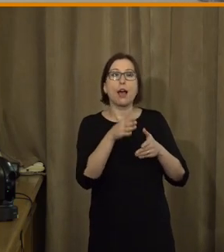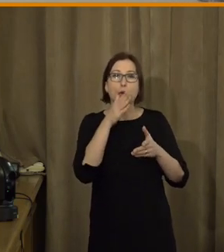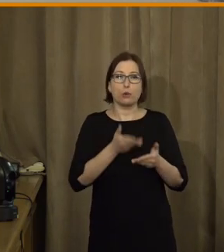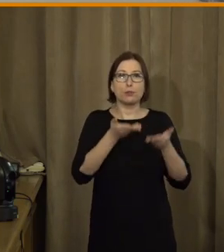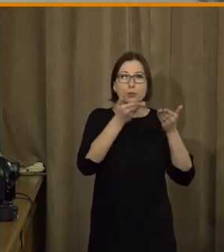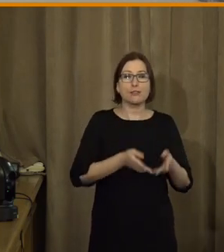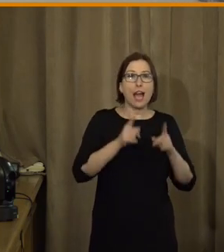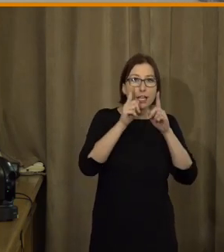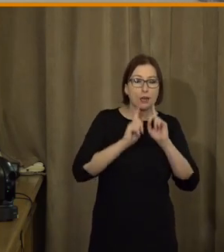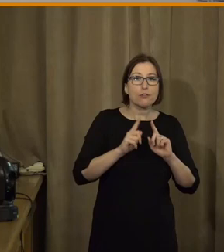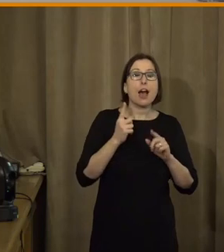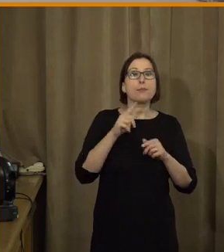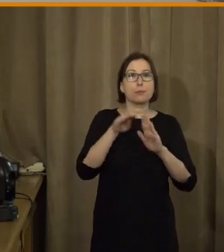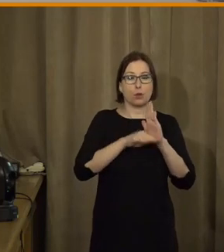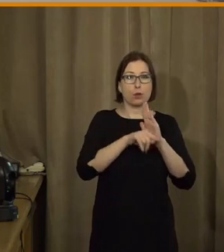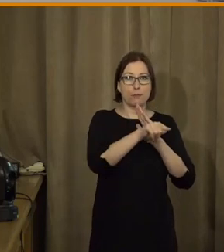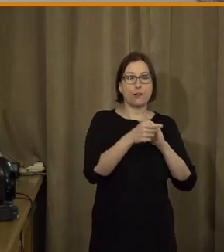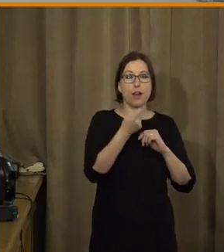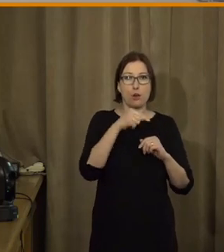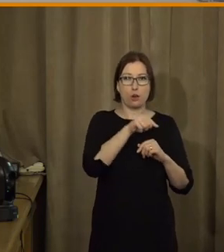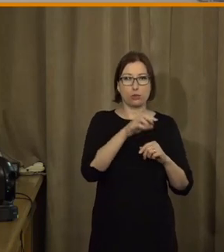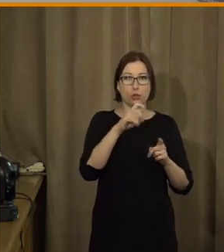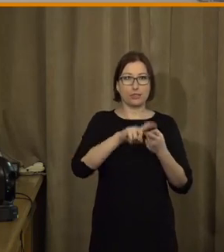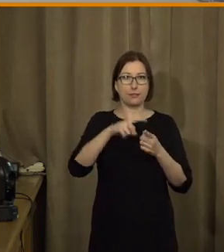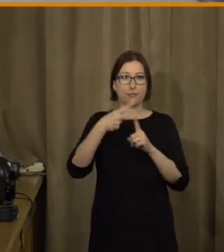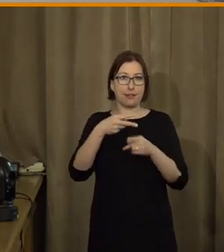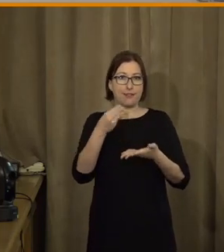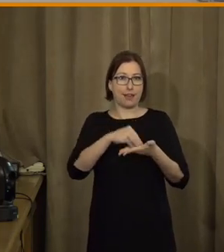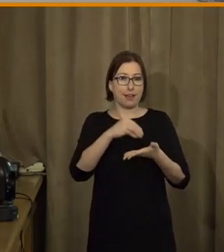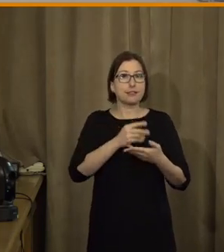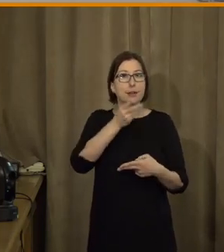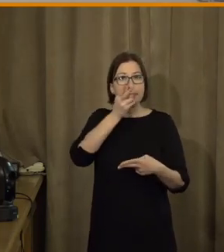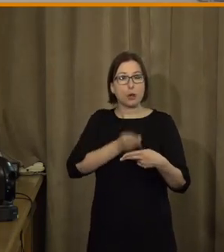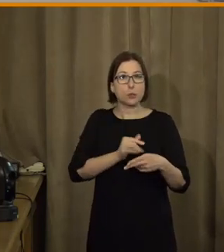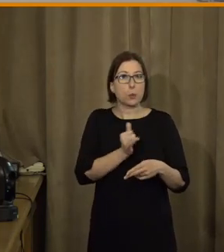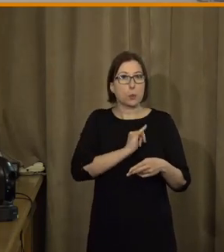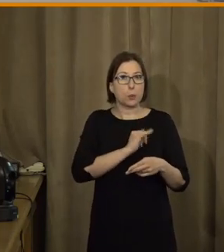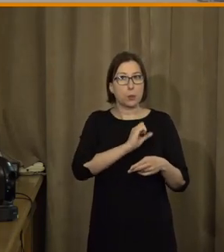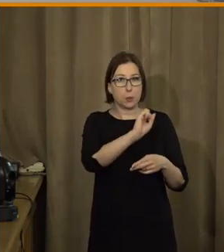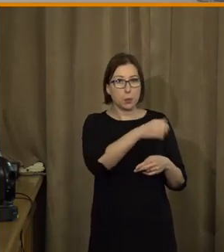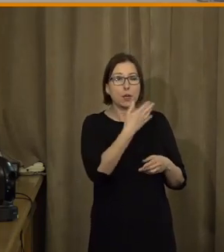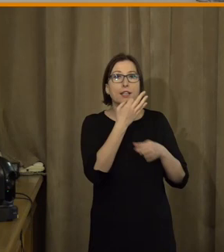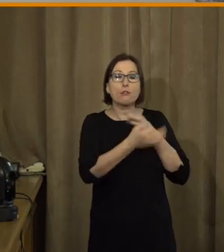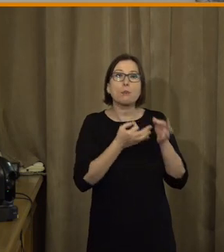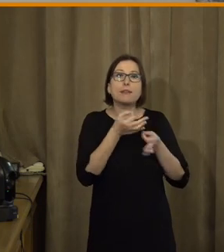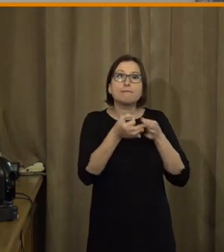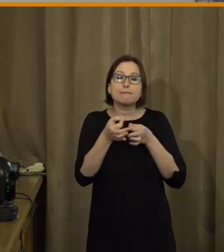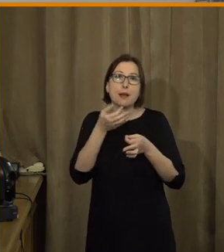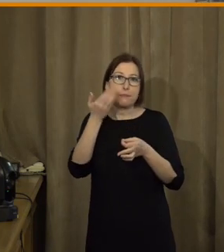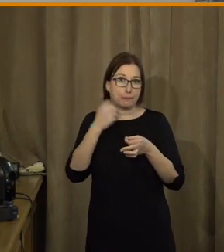Barbara Hořavová, programová ředitelka z nadace OSF, která má poslední velmi zajímavá data ze studie,